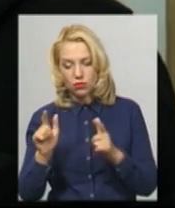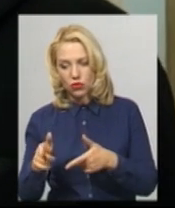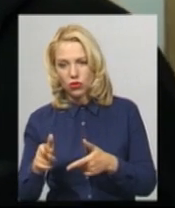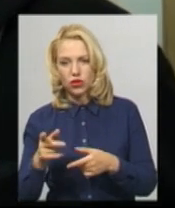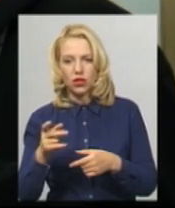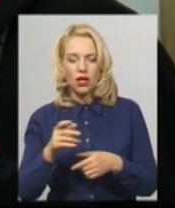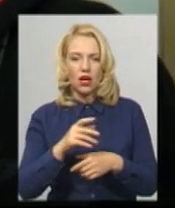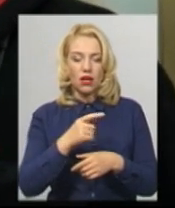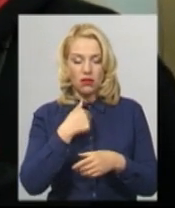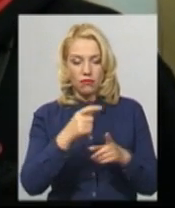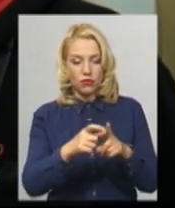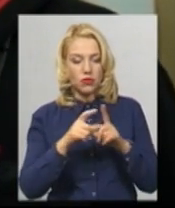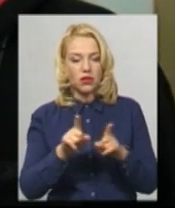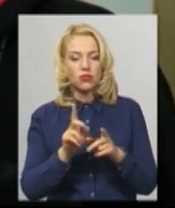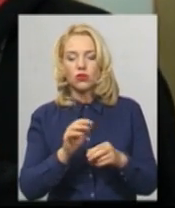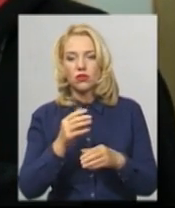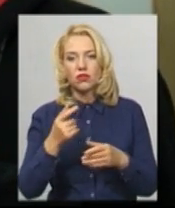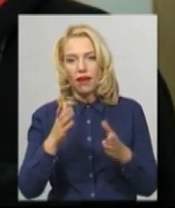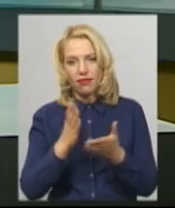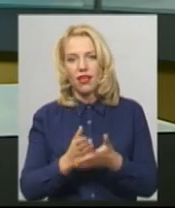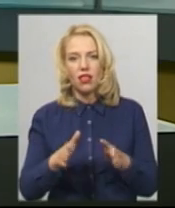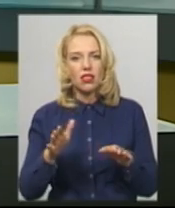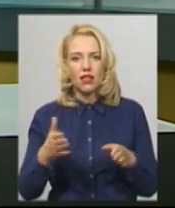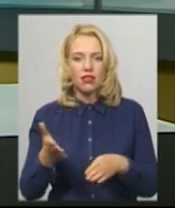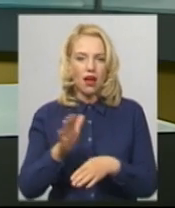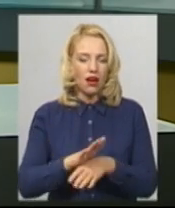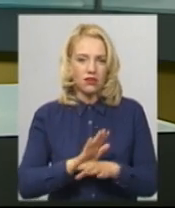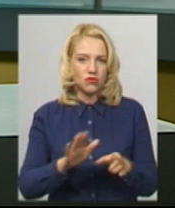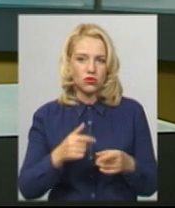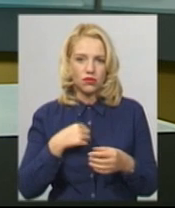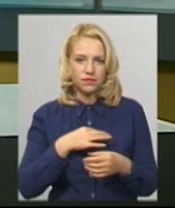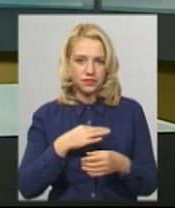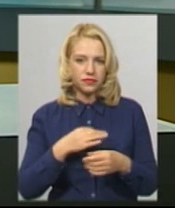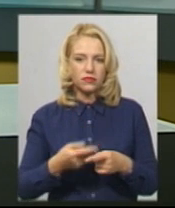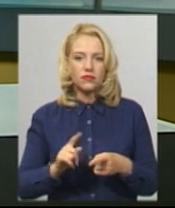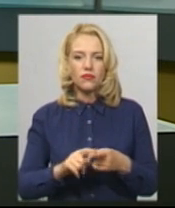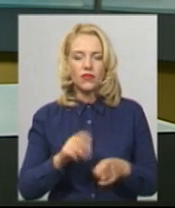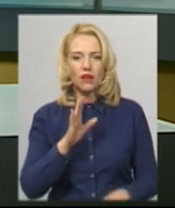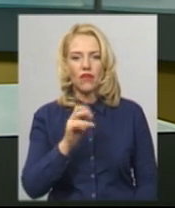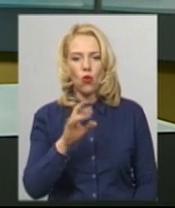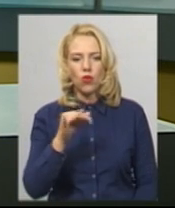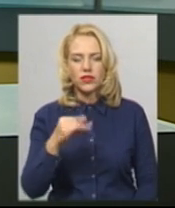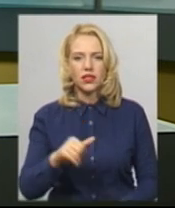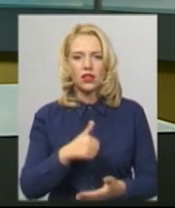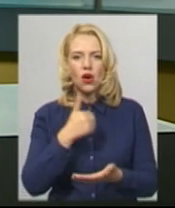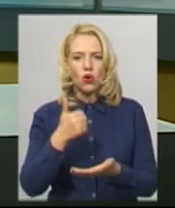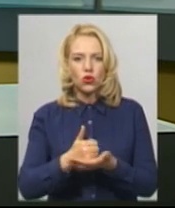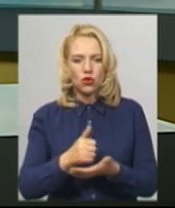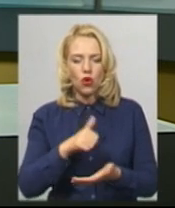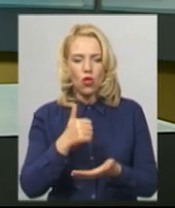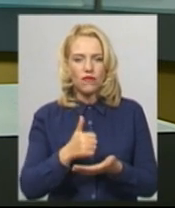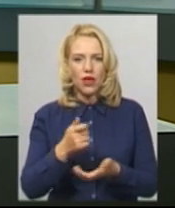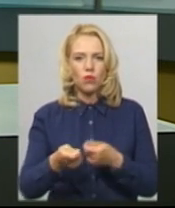наказ. От всі пояснення, які були. Нагадаю, Василь Вікунський очолював головне управління Нацполіції